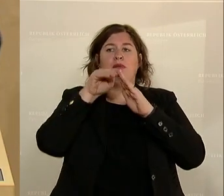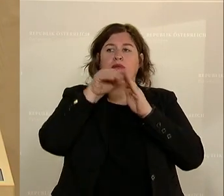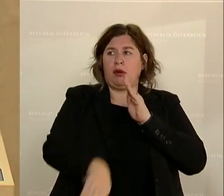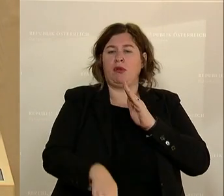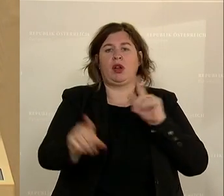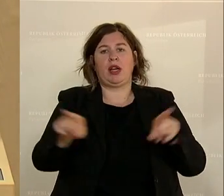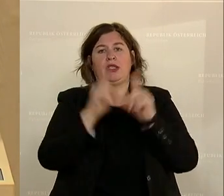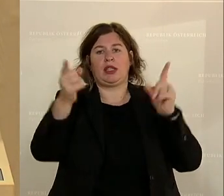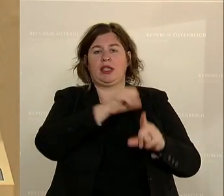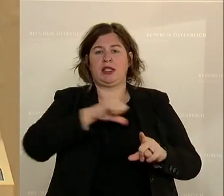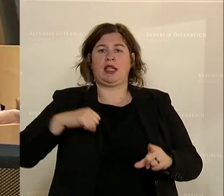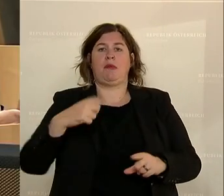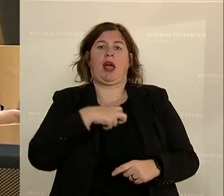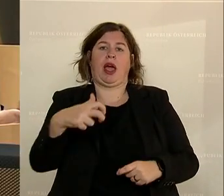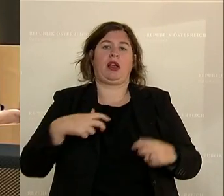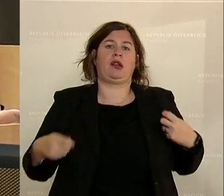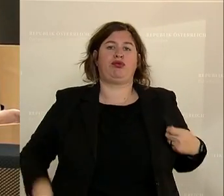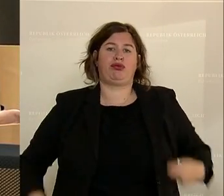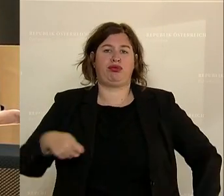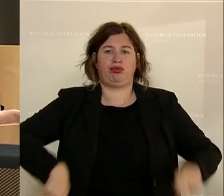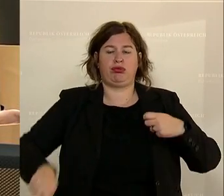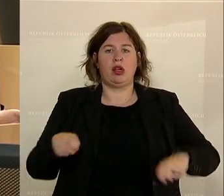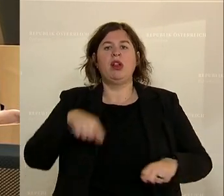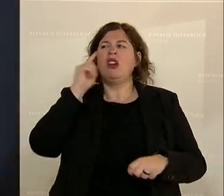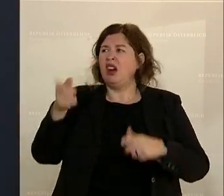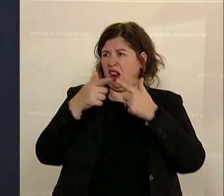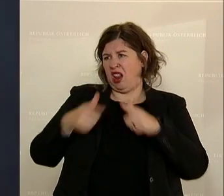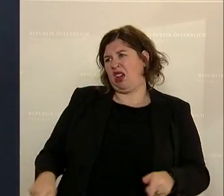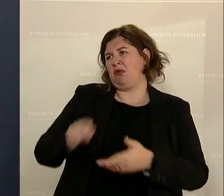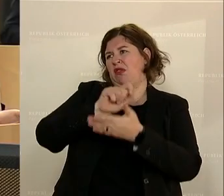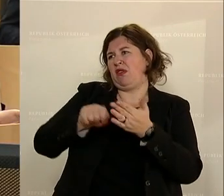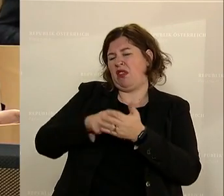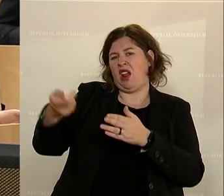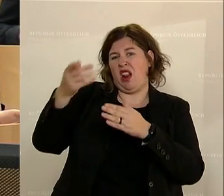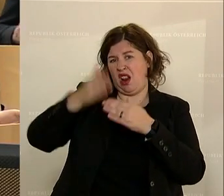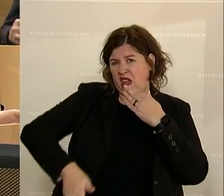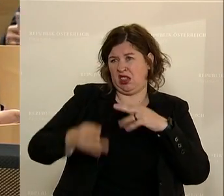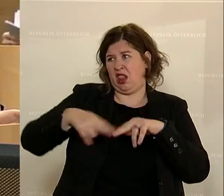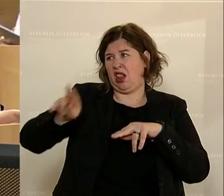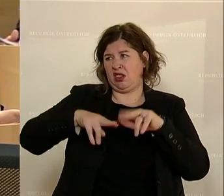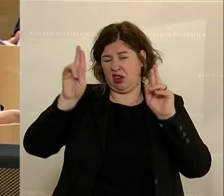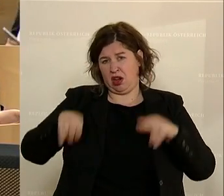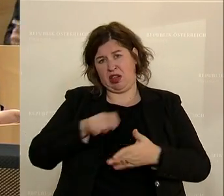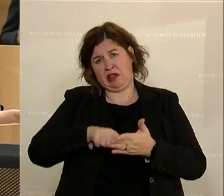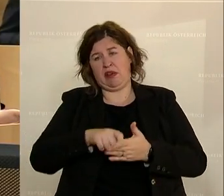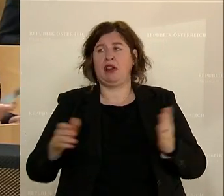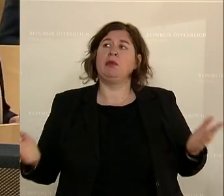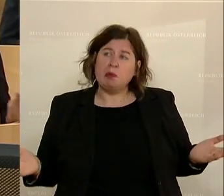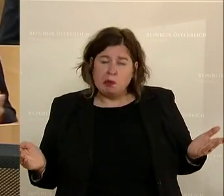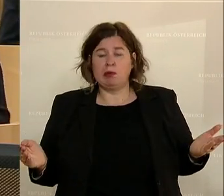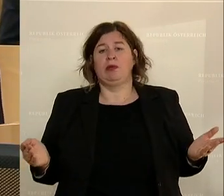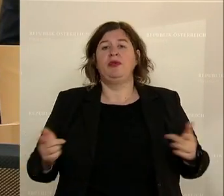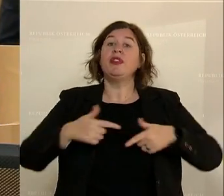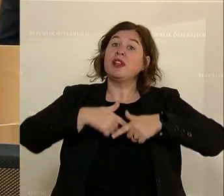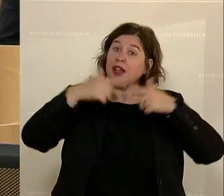bereichen. Und die Argumente, die immer kommen, sagen, Sie haben die Legitimation vom Wähler durch die letzte Nationalratswahl. Ja, natürlich wird in